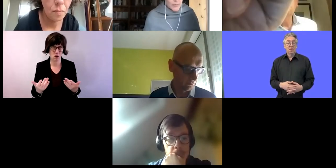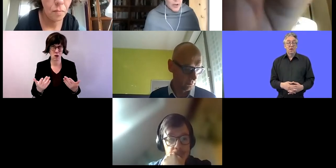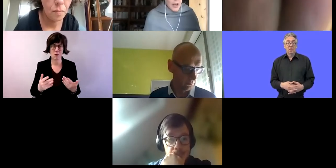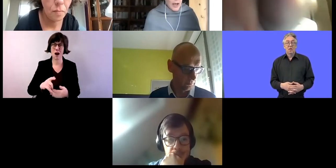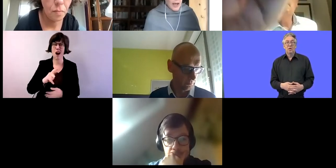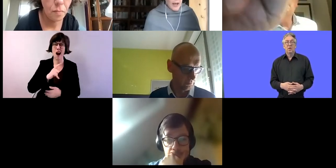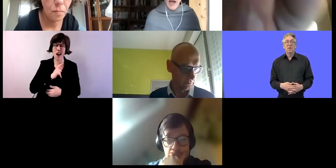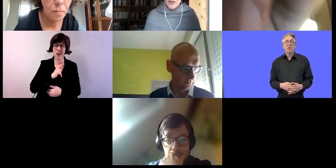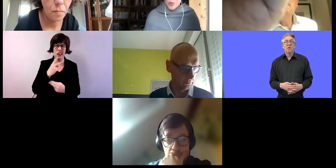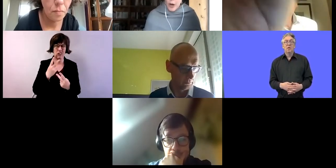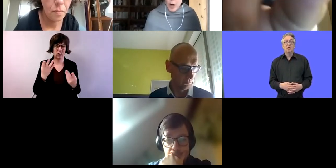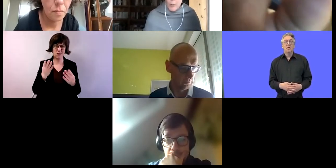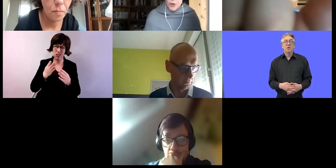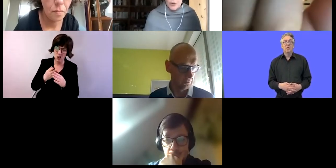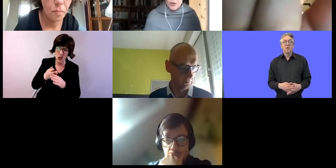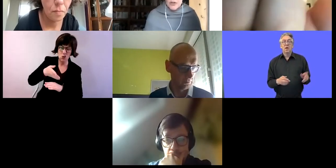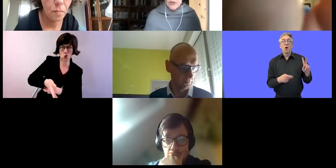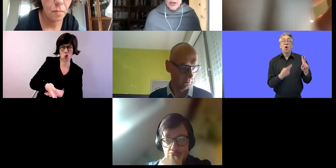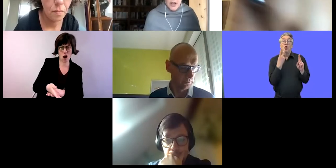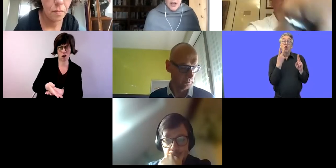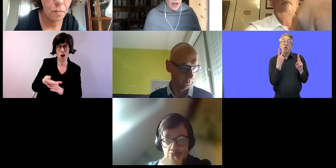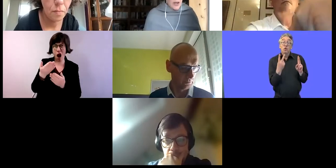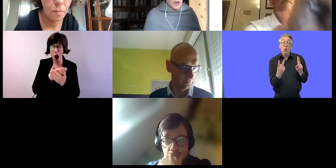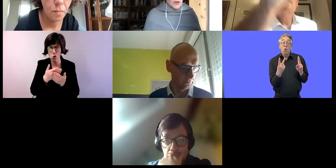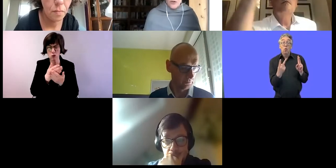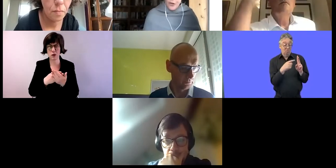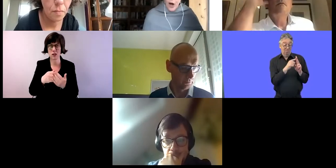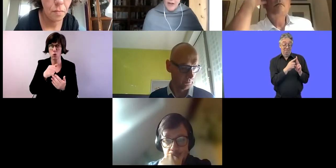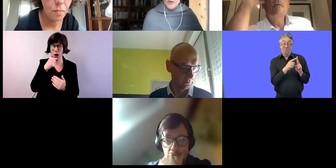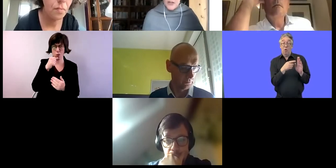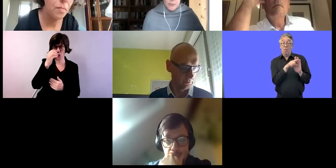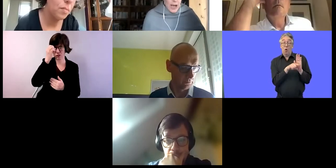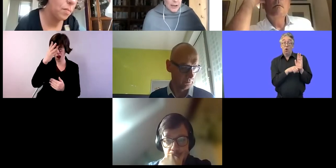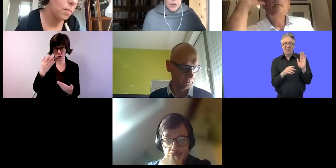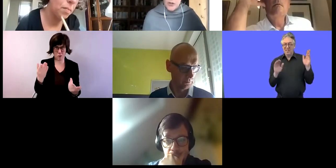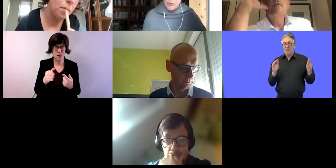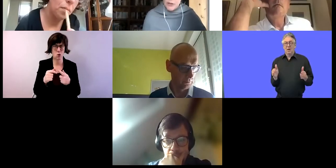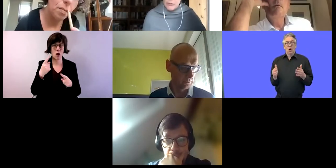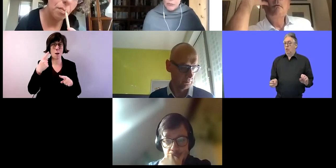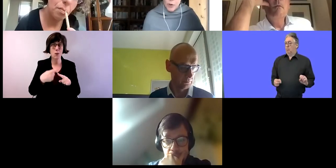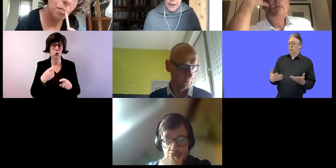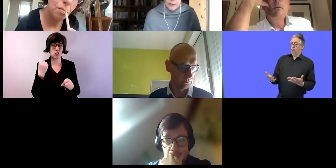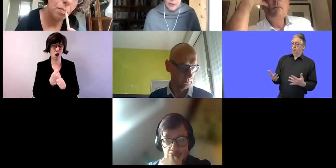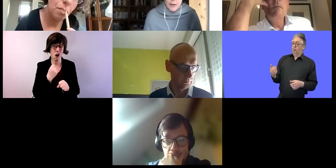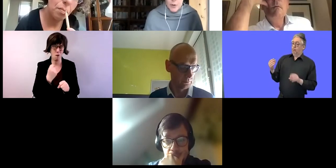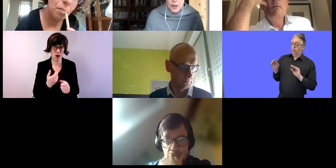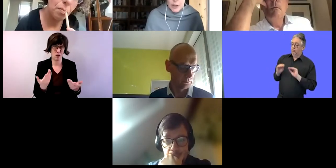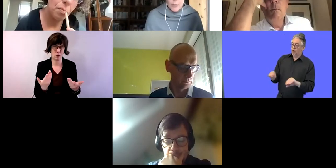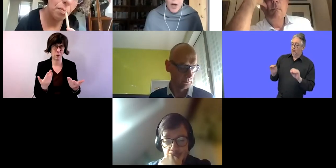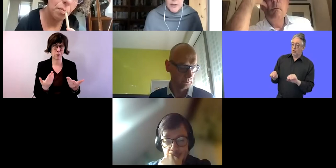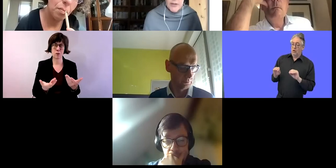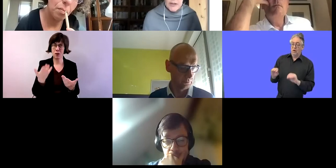um den Zugang zur Ausbildung, zur beruflichen Bildung und zu Arbeitschancen. Es gab auch